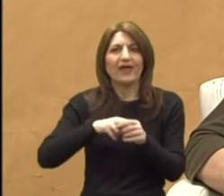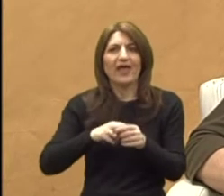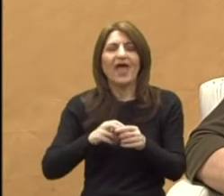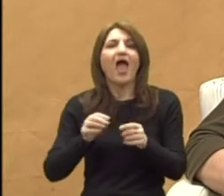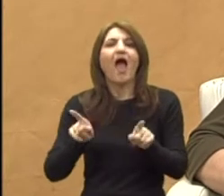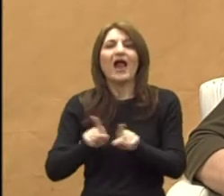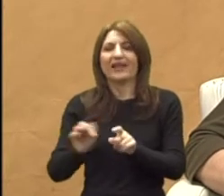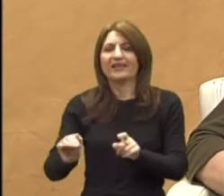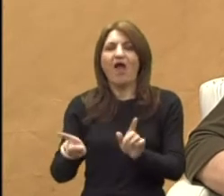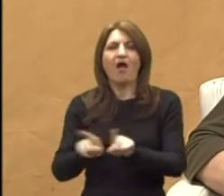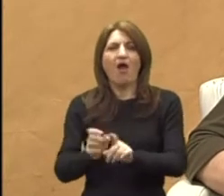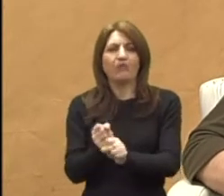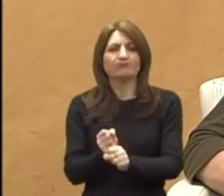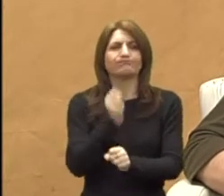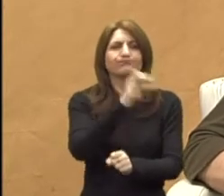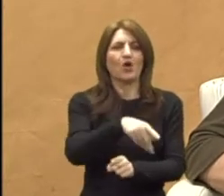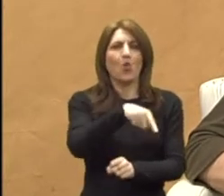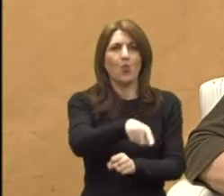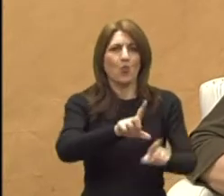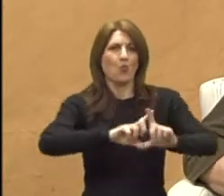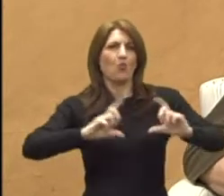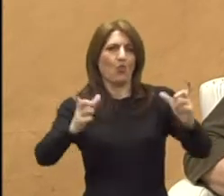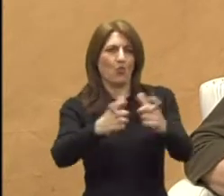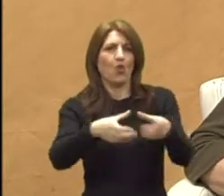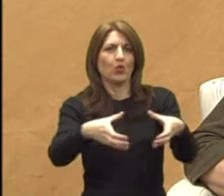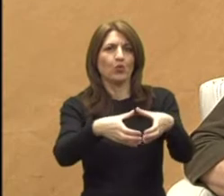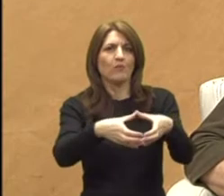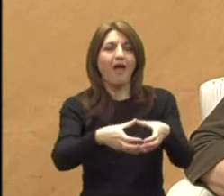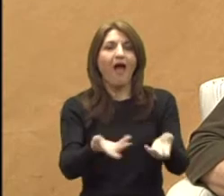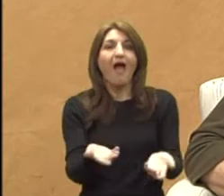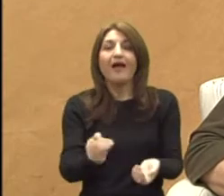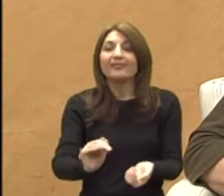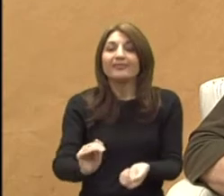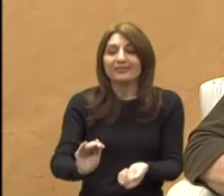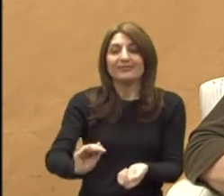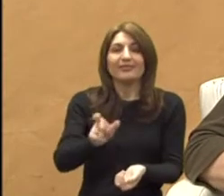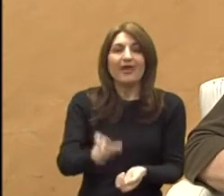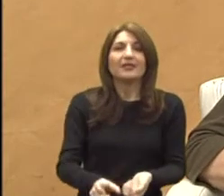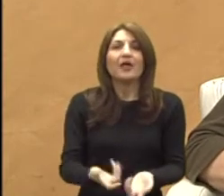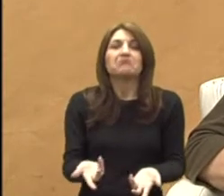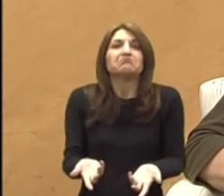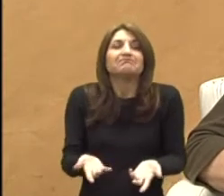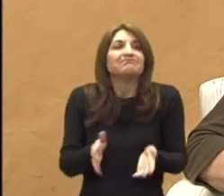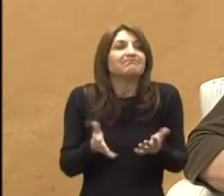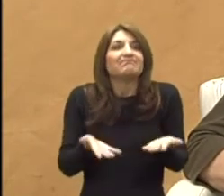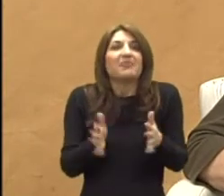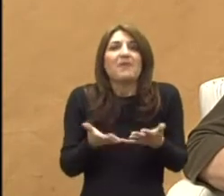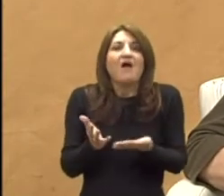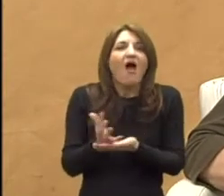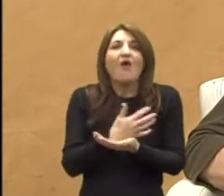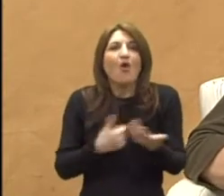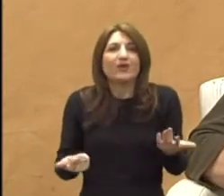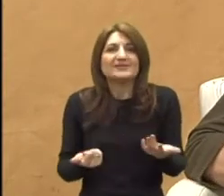ubačeno u vrtić. I sad je pitanje koliko je samo djete od toga moglo imati koristi.